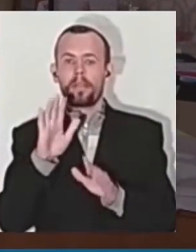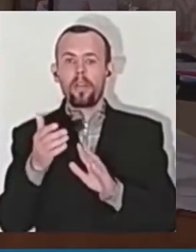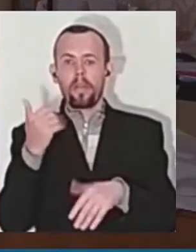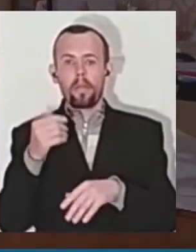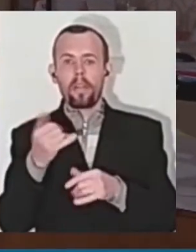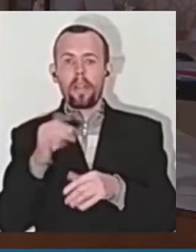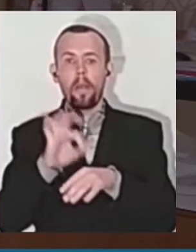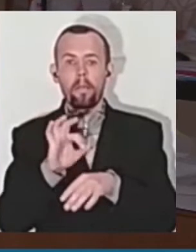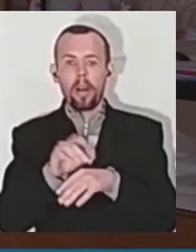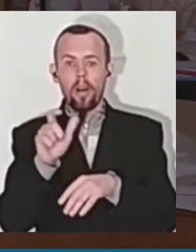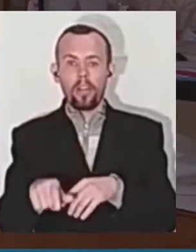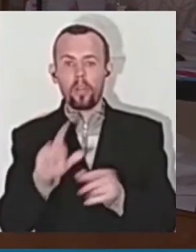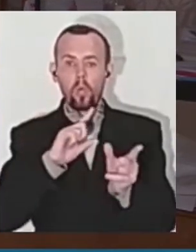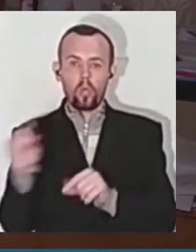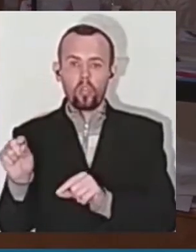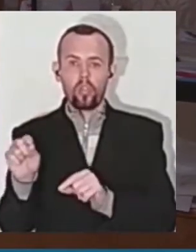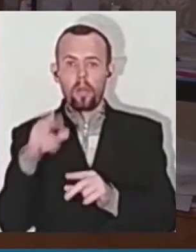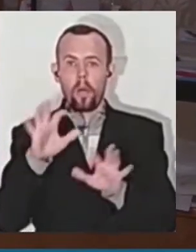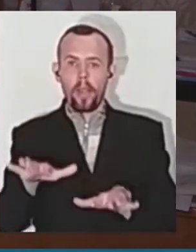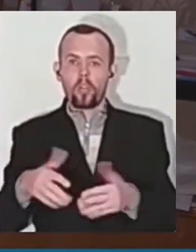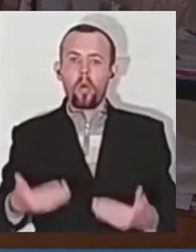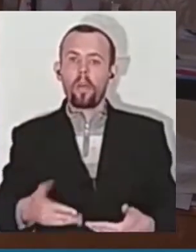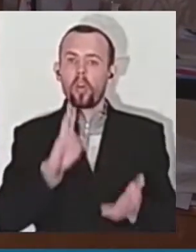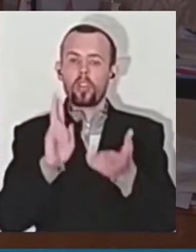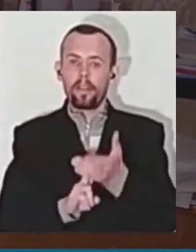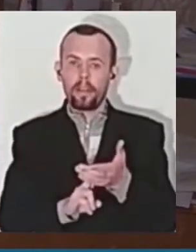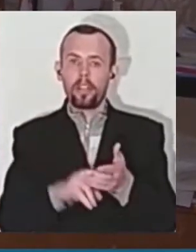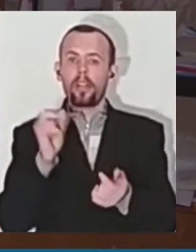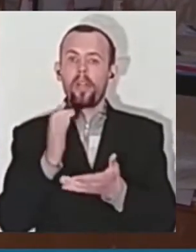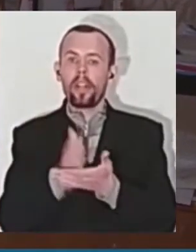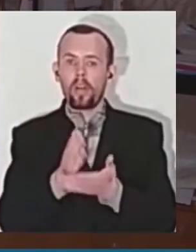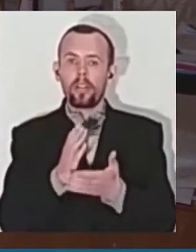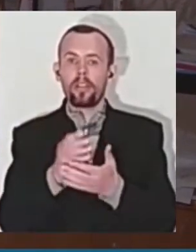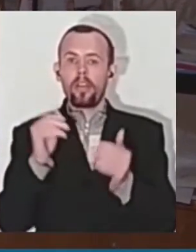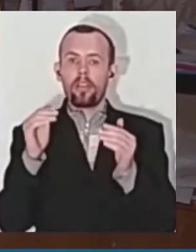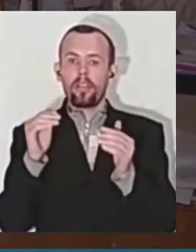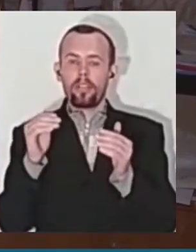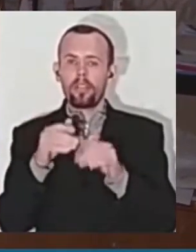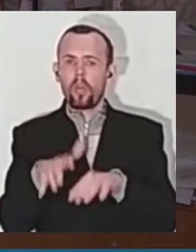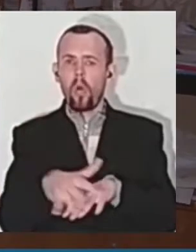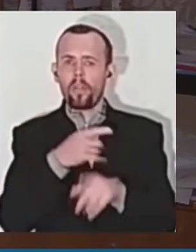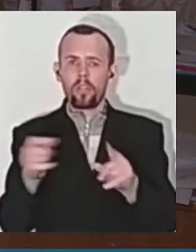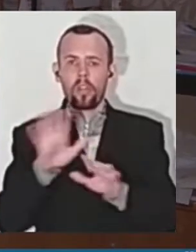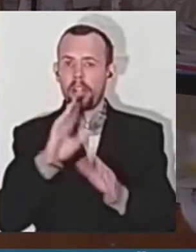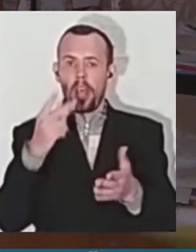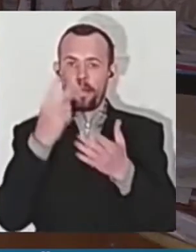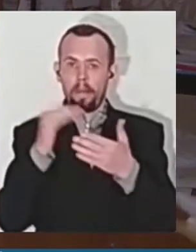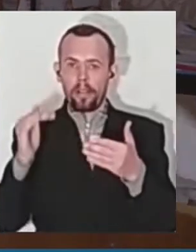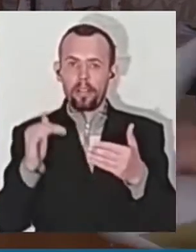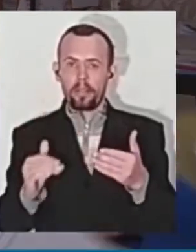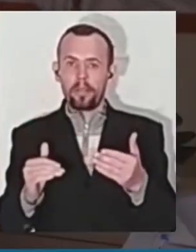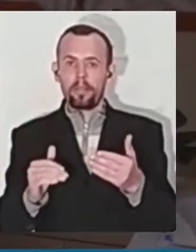уїжджає по місту проживання своєму. Находиться довго тривало, не предусмотрено по